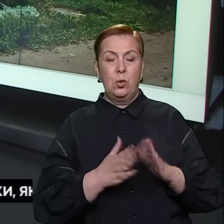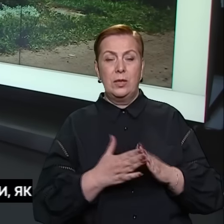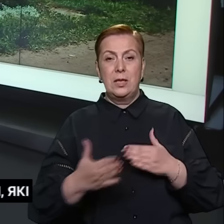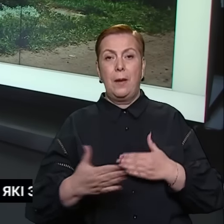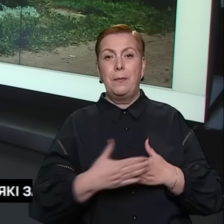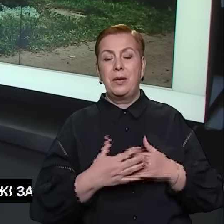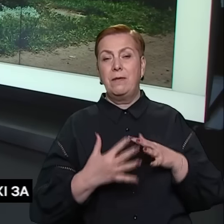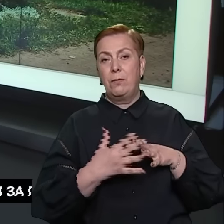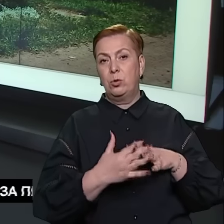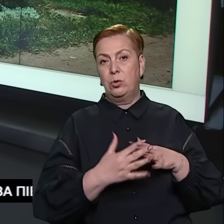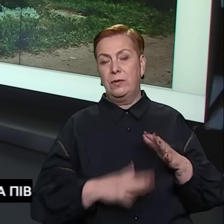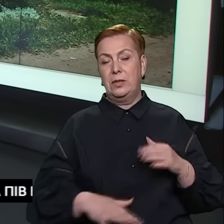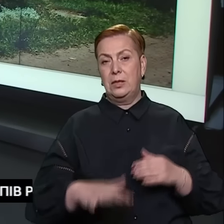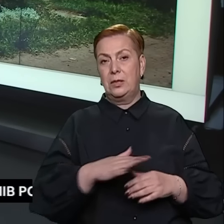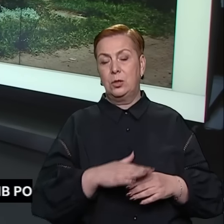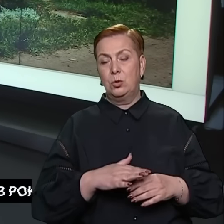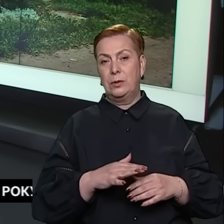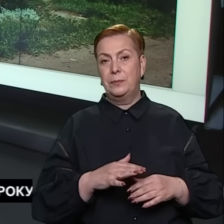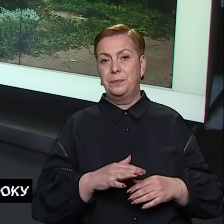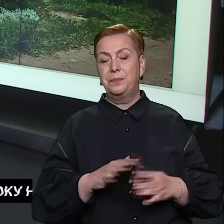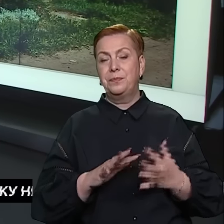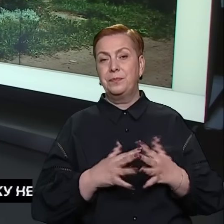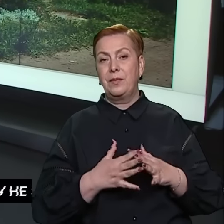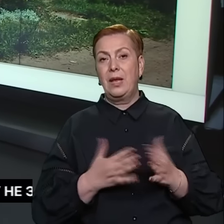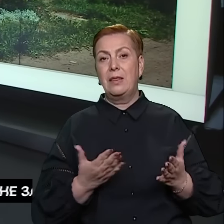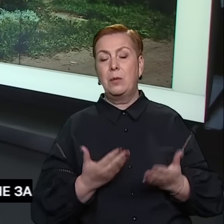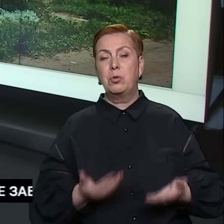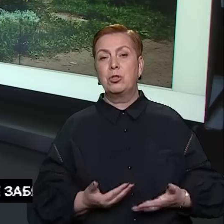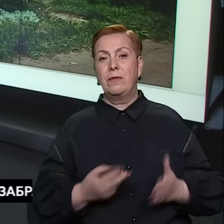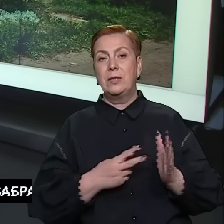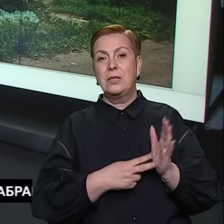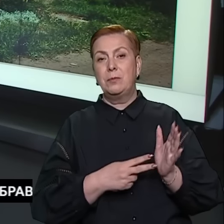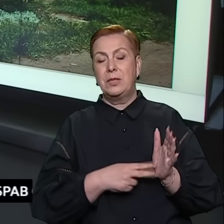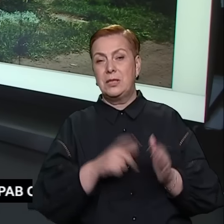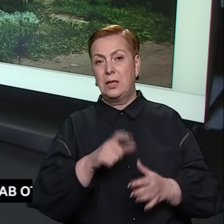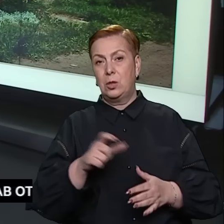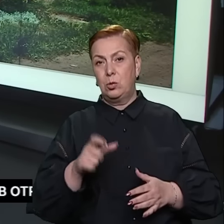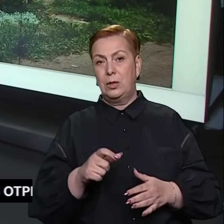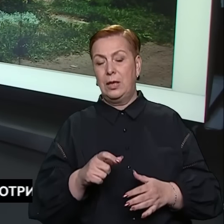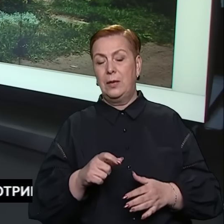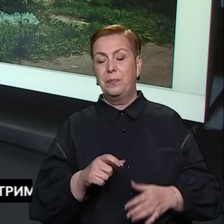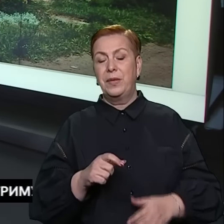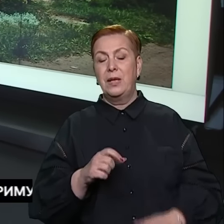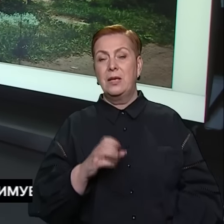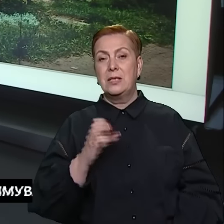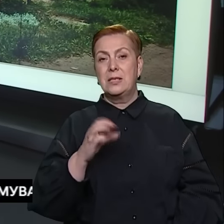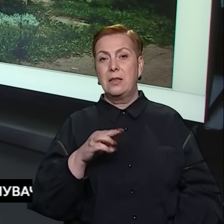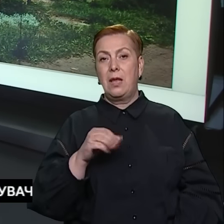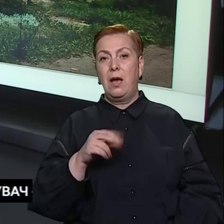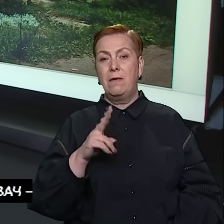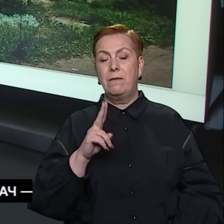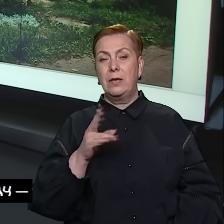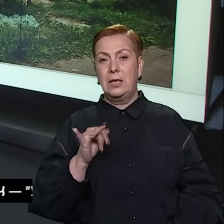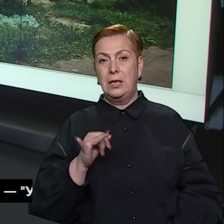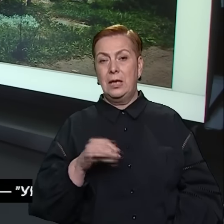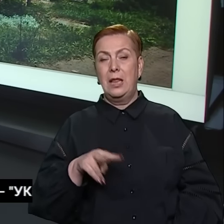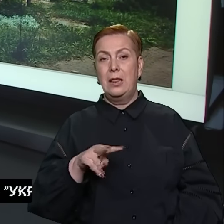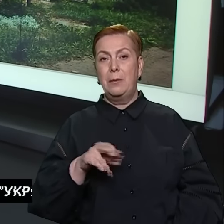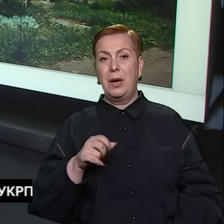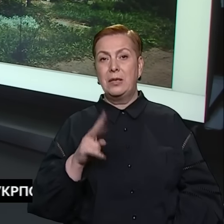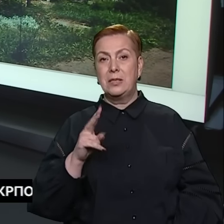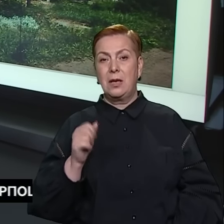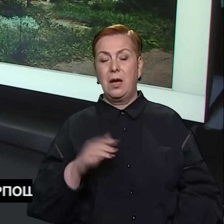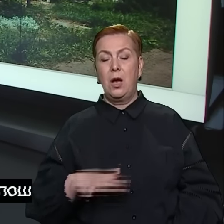прифронтовій території, про населений пункт, де проживають наразі 70 людей. Мова йде про селище Ставки Лиманської громади Донеччини.